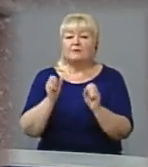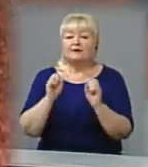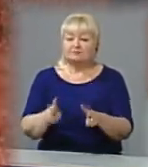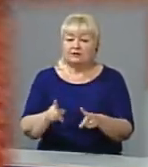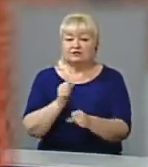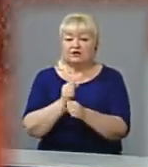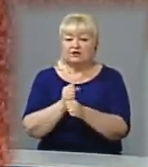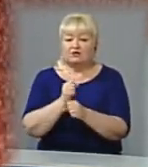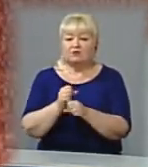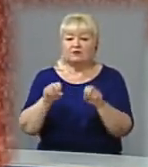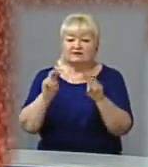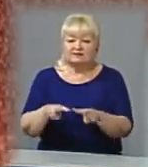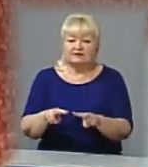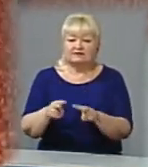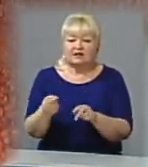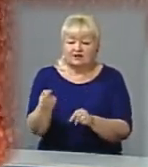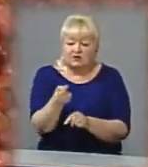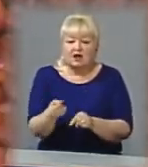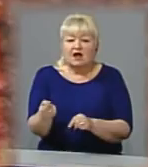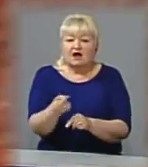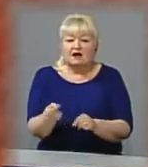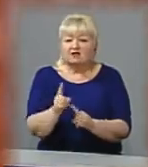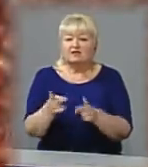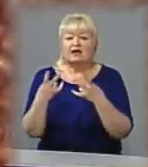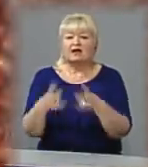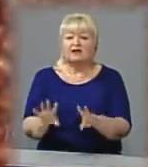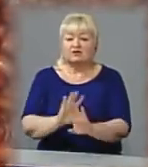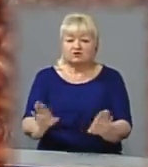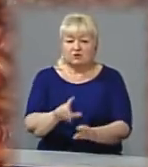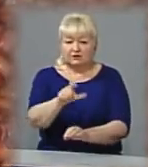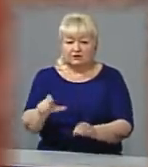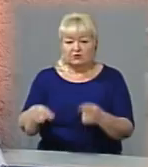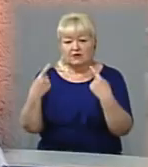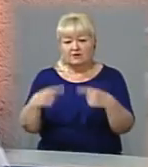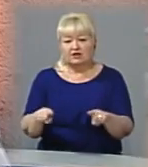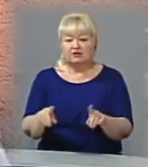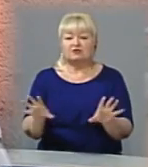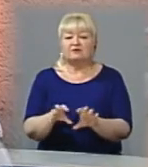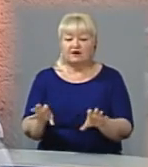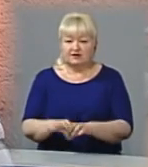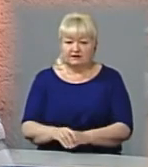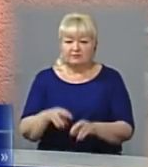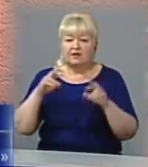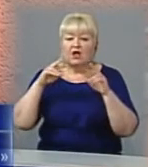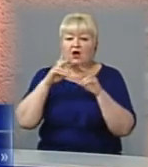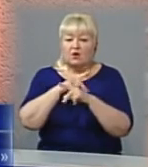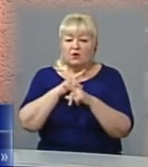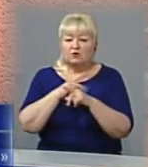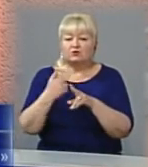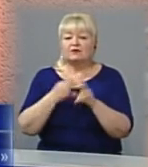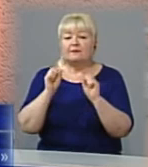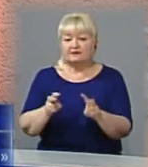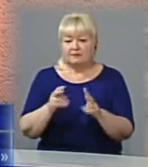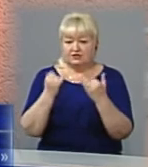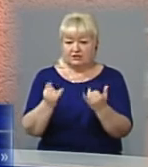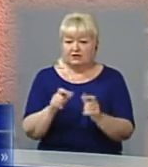Її роблять з тістової або парафінової гранули, яка не шкодить людям та іншим тваринам. Утрута небезпечна для